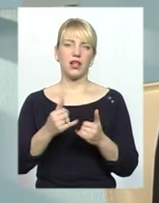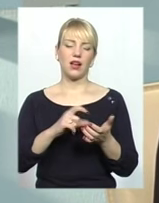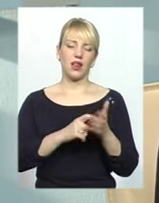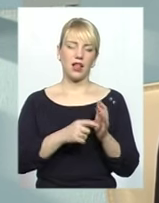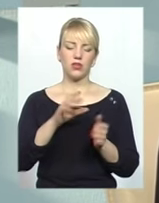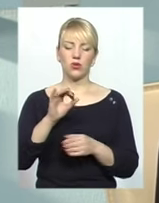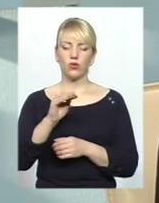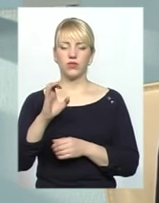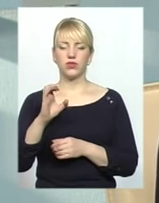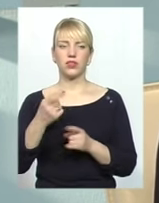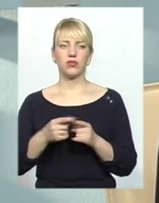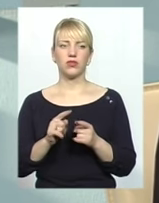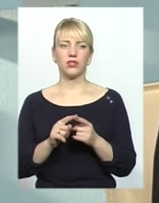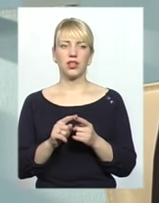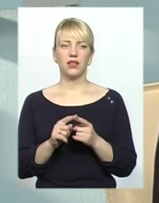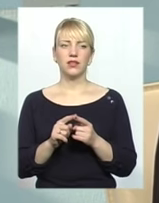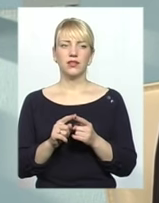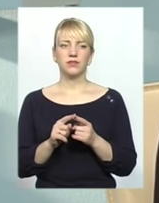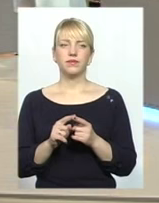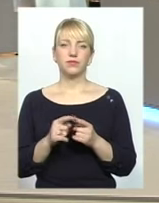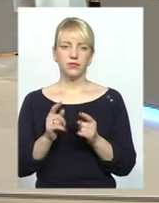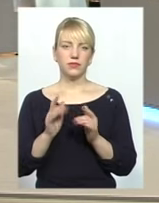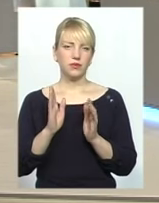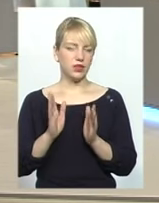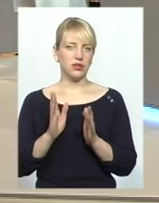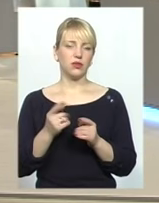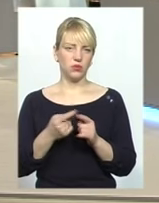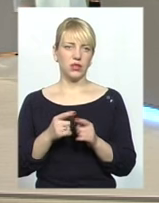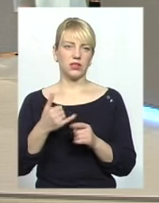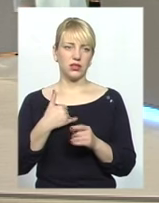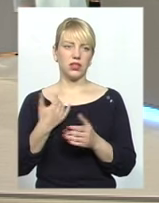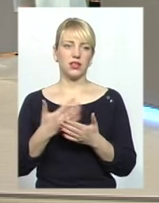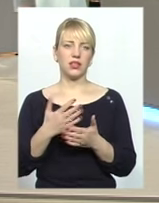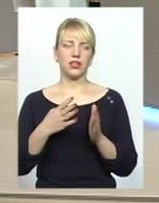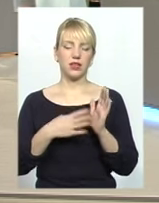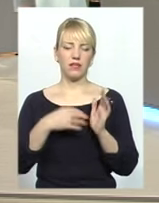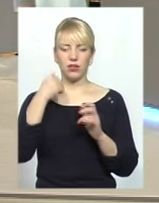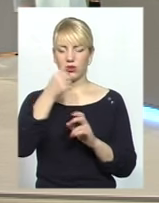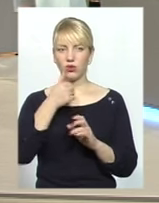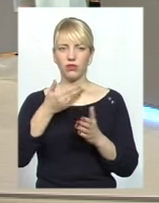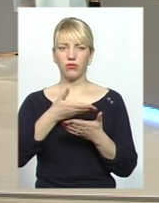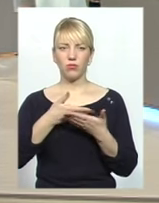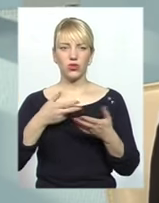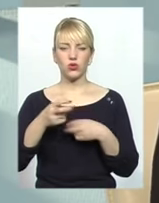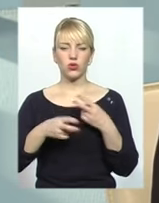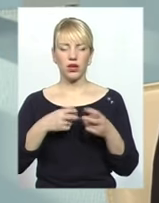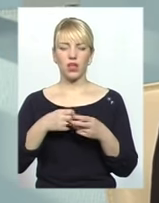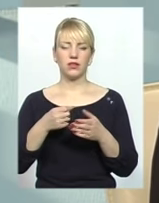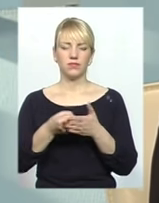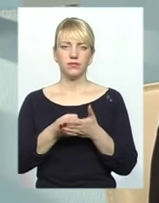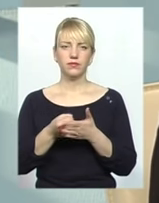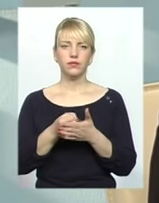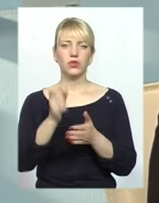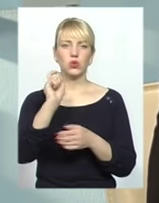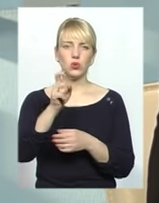офісу. Це, ну, практично, ми рік тільки нього маємо все. Тобто, десь 9 років ми теж шукали, билися, стукали, ходили,